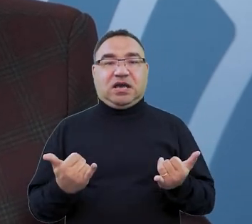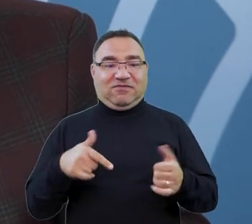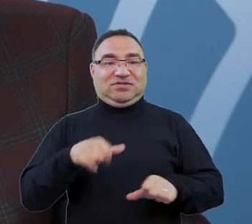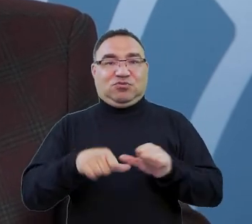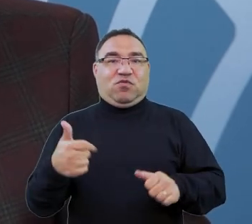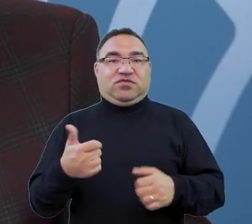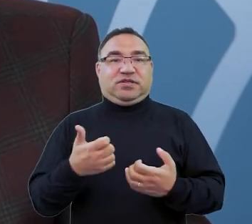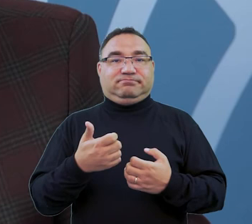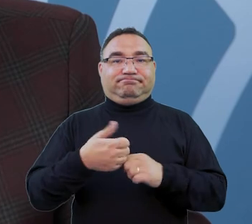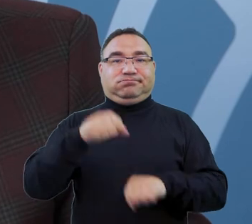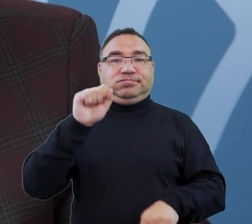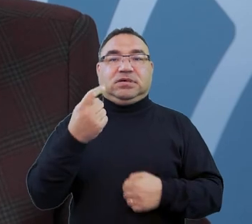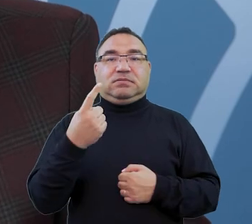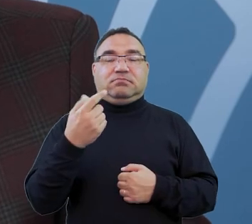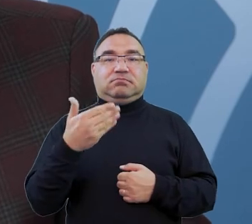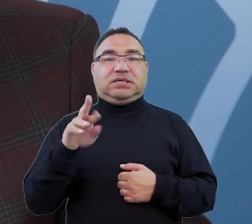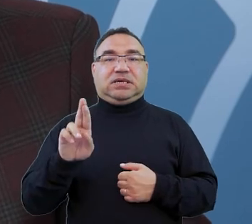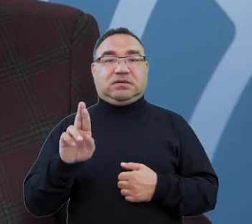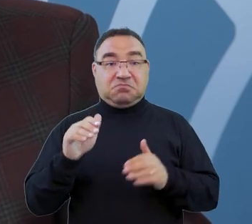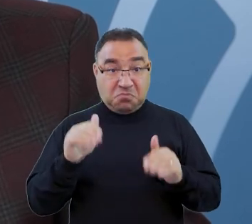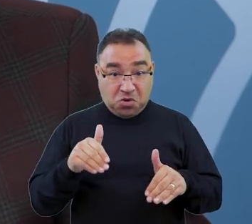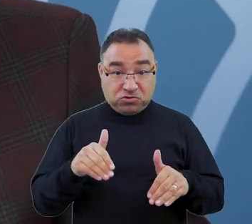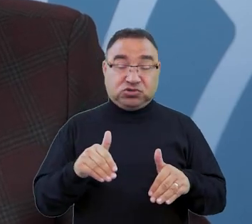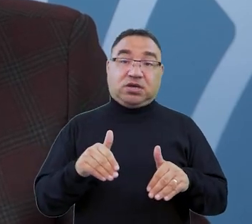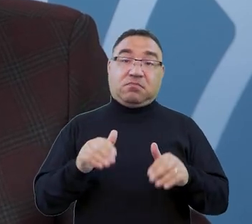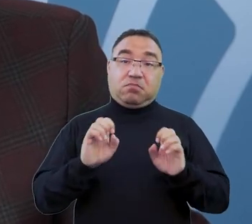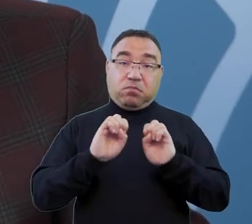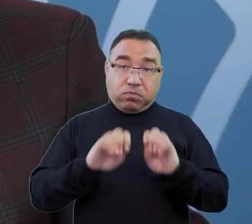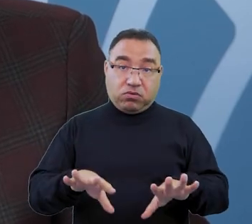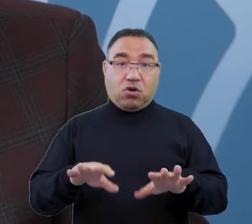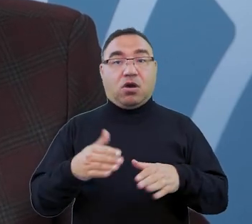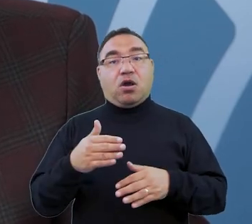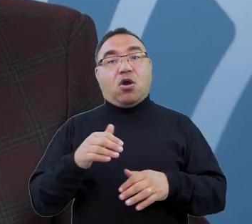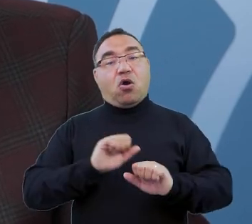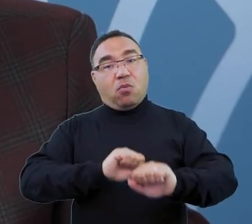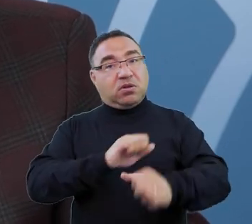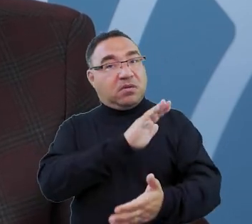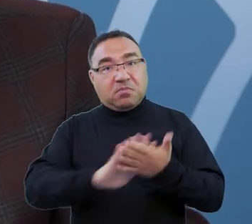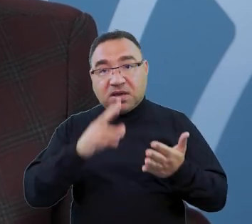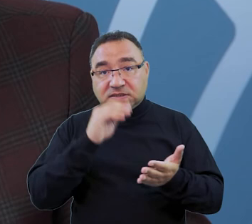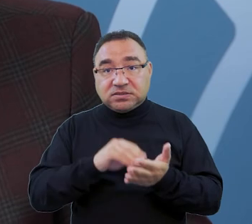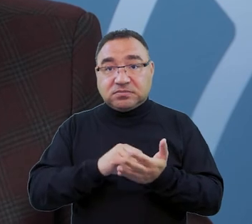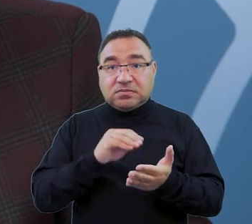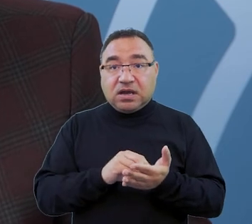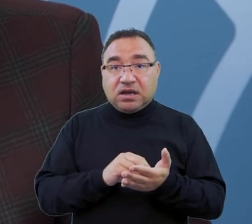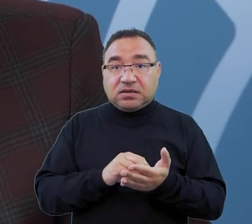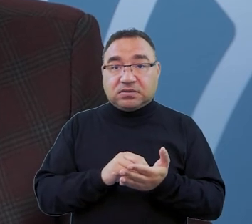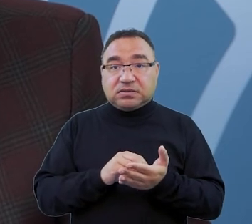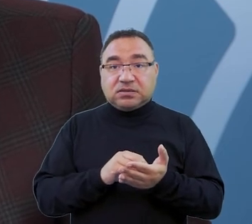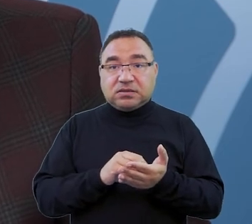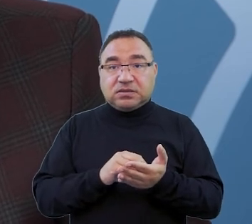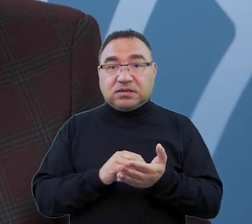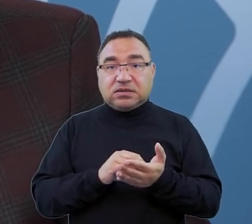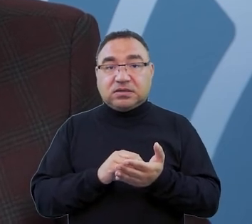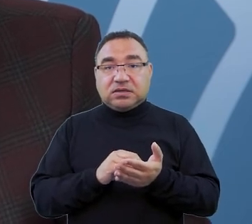w tym roku uzyskać tytuł magistra czy wolno dopuścić go też do obrony bez wymaganych praktyk dających uprawnienia do wykonywania zawodu